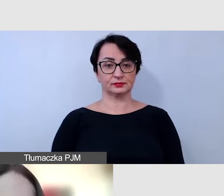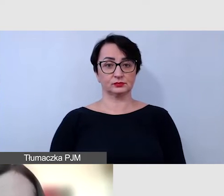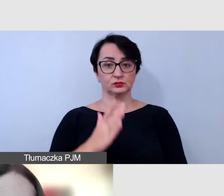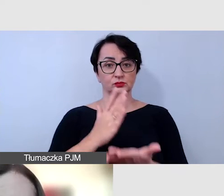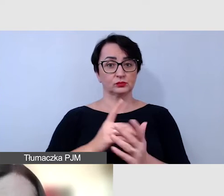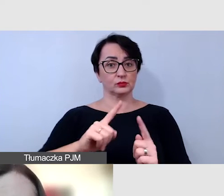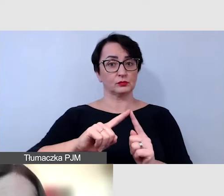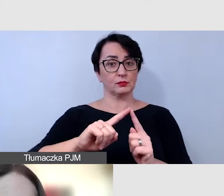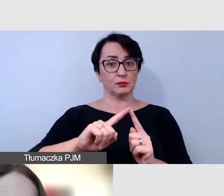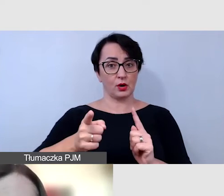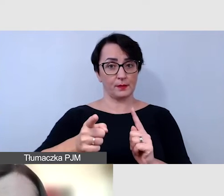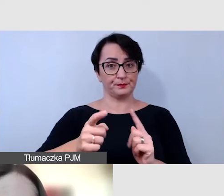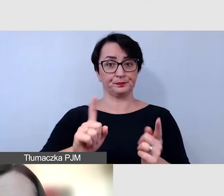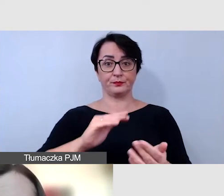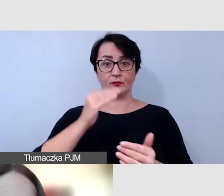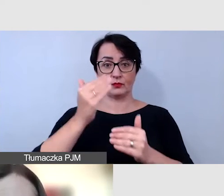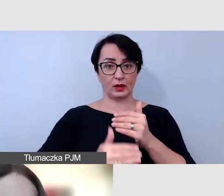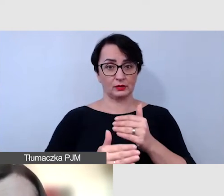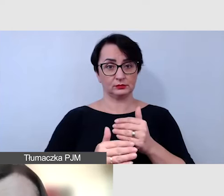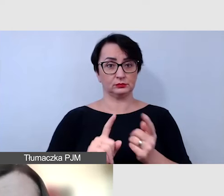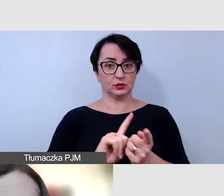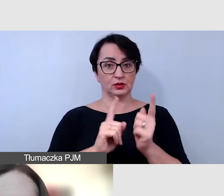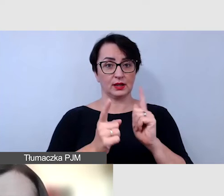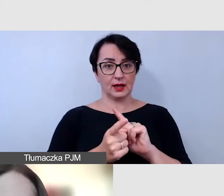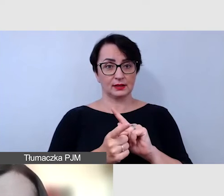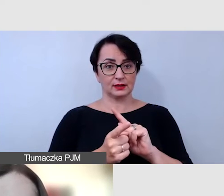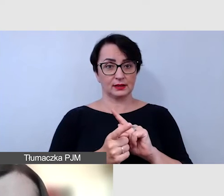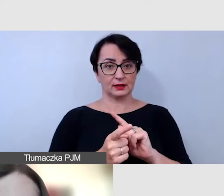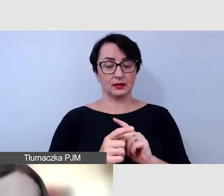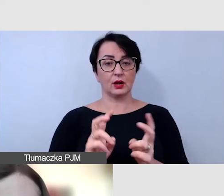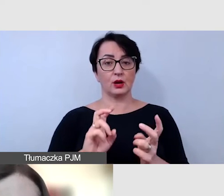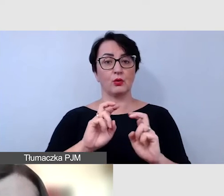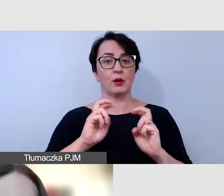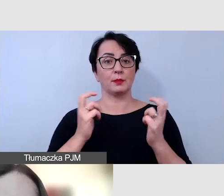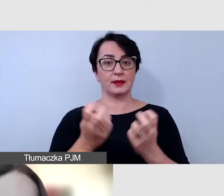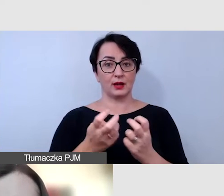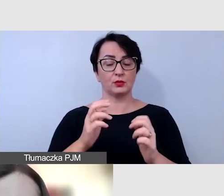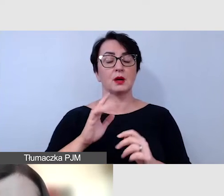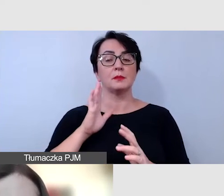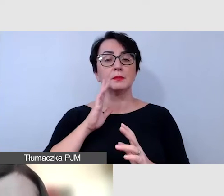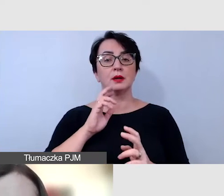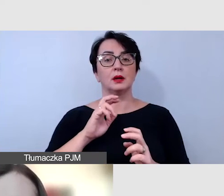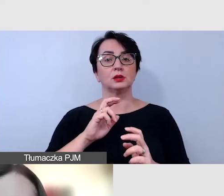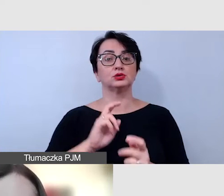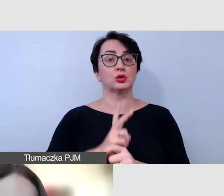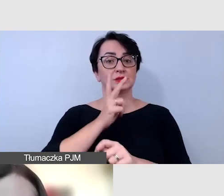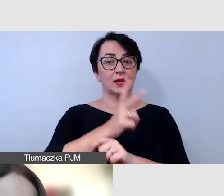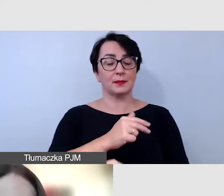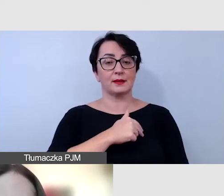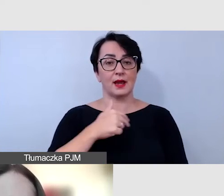Po zakończeniu naszego spotkania webinarium będzie dostępne w archiwum